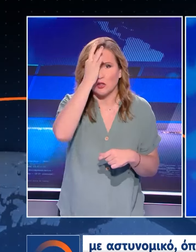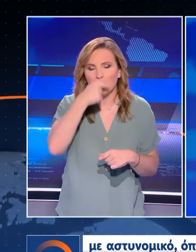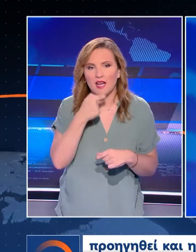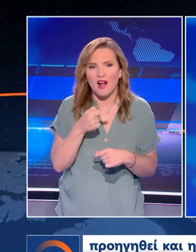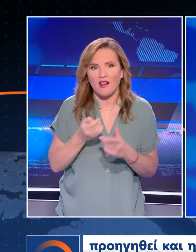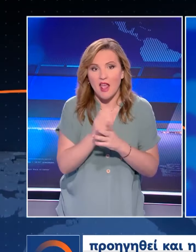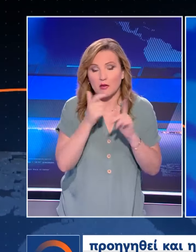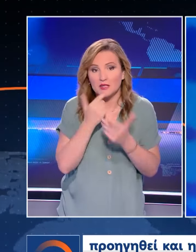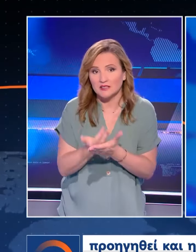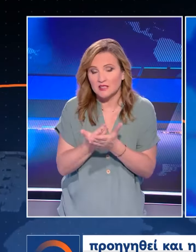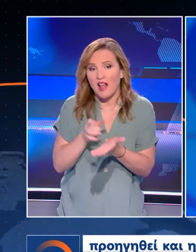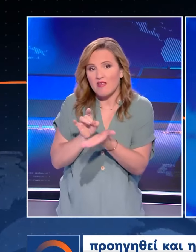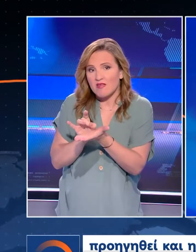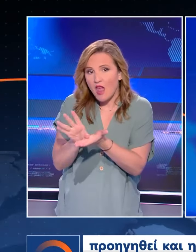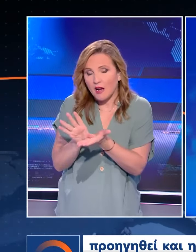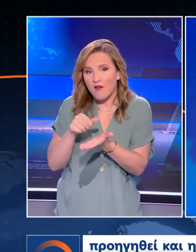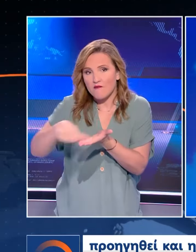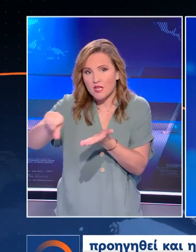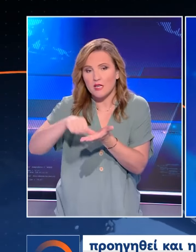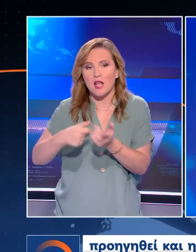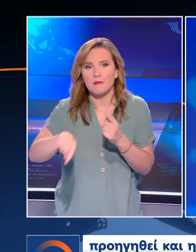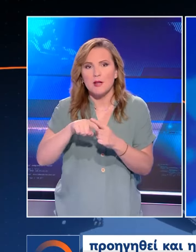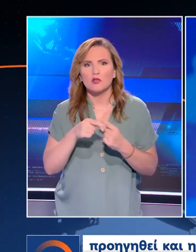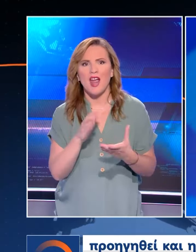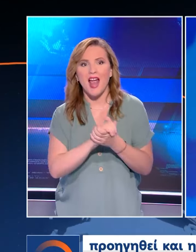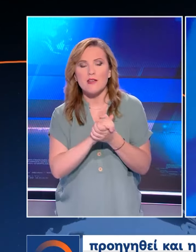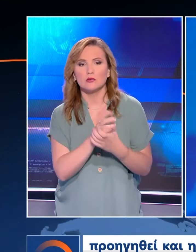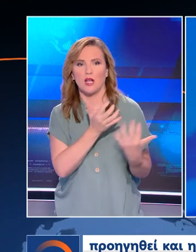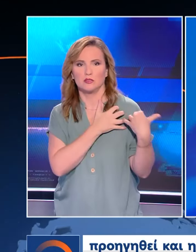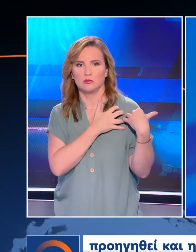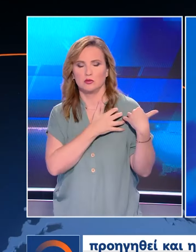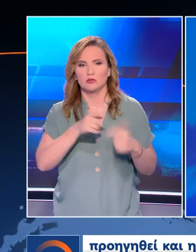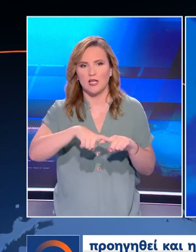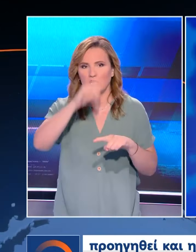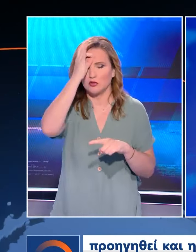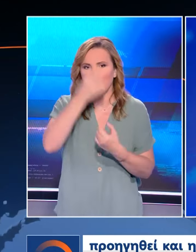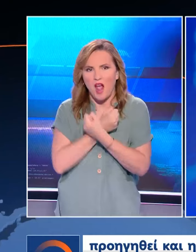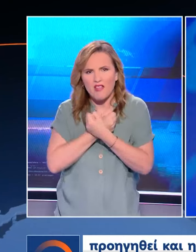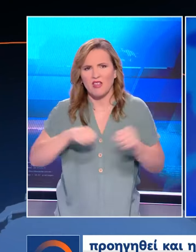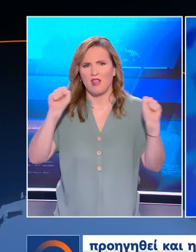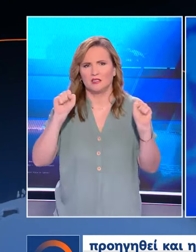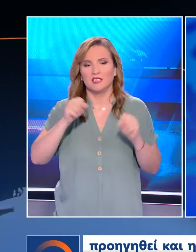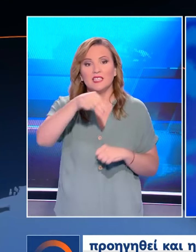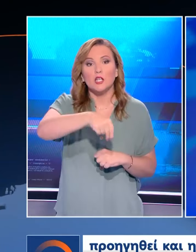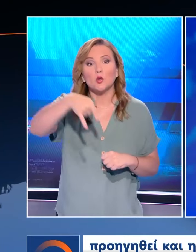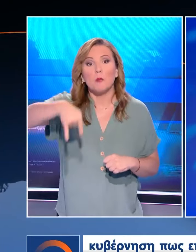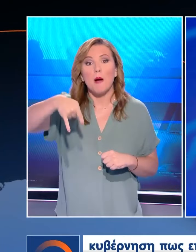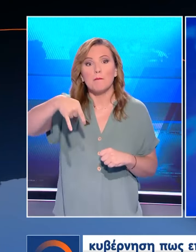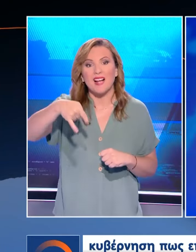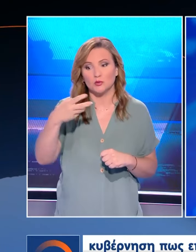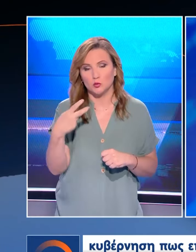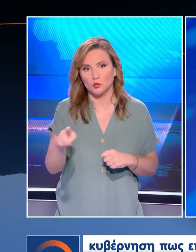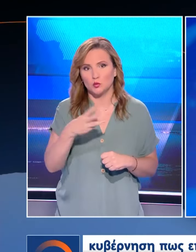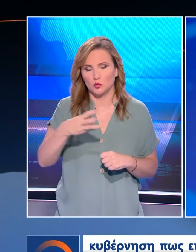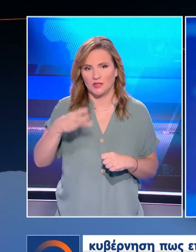ενώ είχε προηγηθεί και η έντονη αντίδραση της Ένωσης Αξιωματικών της Ελληνικής Αστυνομίας. Ο Νίκος Παπάς κατηγόρησε την